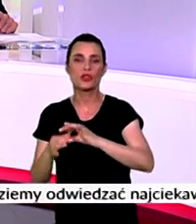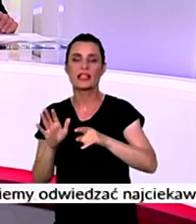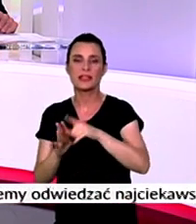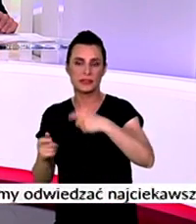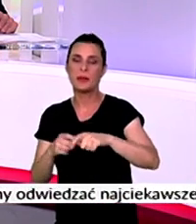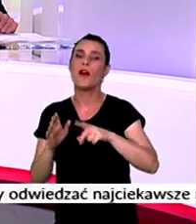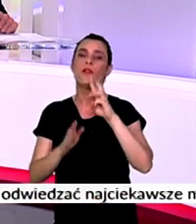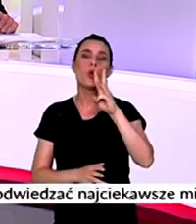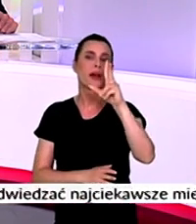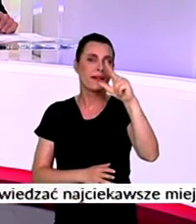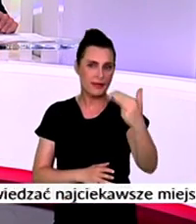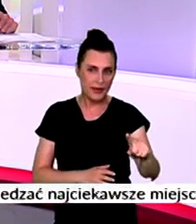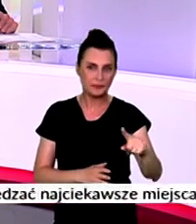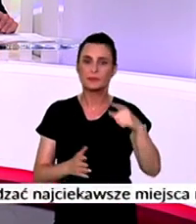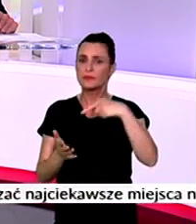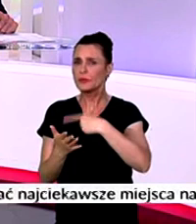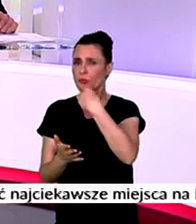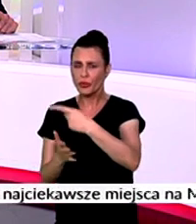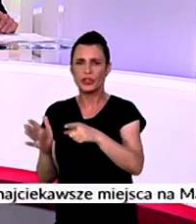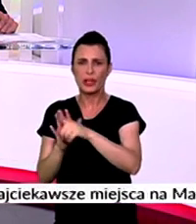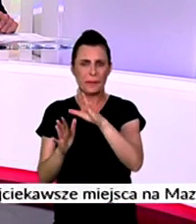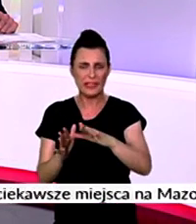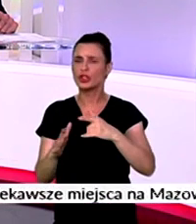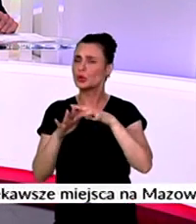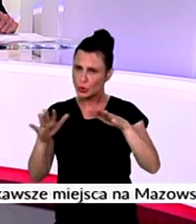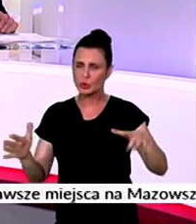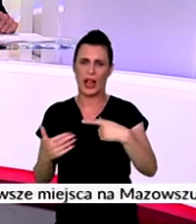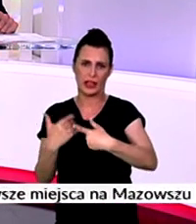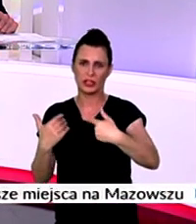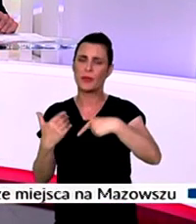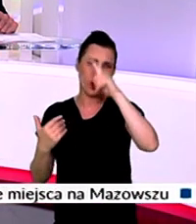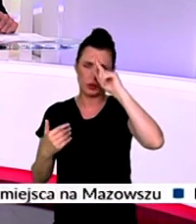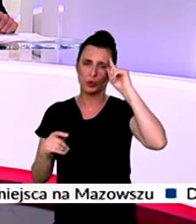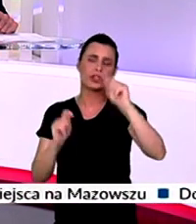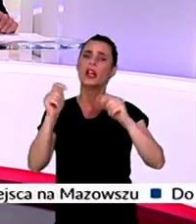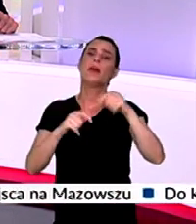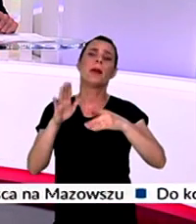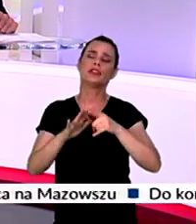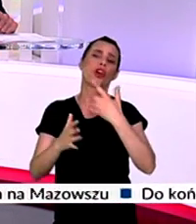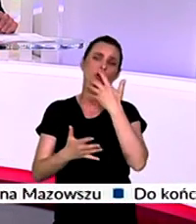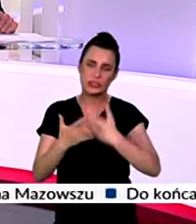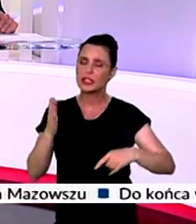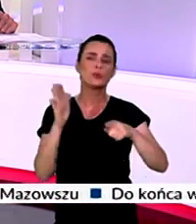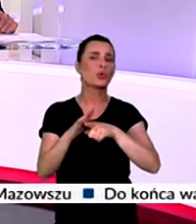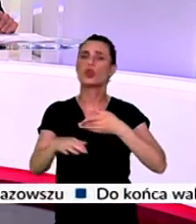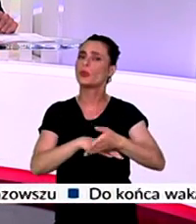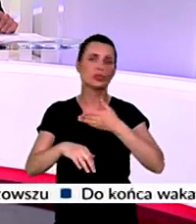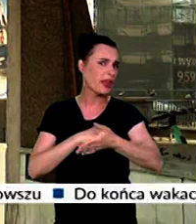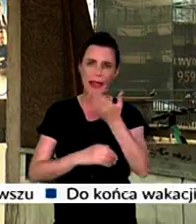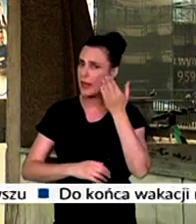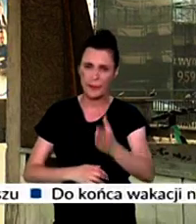Kolejarze z WKD mają nadzieję, że rozładuje on dużą liczbę pasażerów i zlikwiduje opóźnienia. Katarzyna Brożyńska.